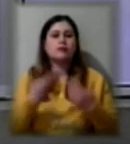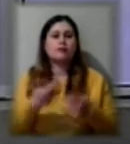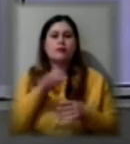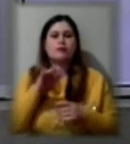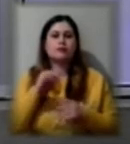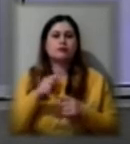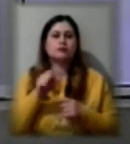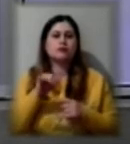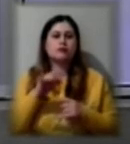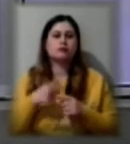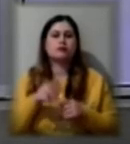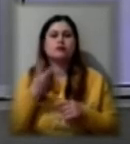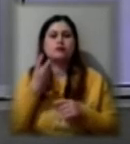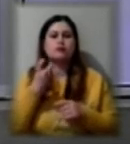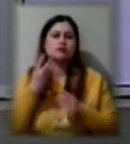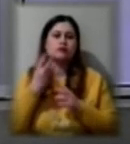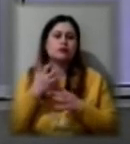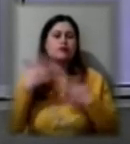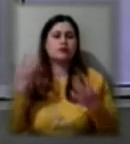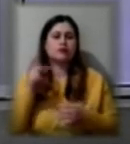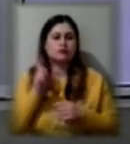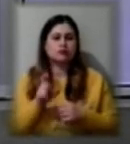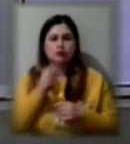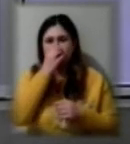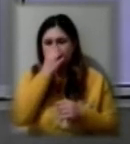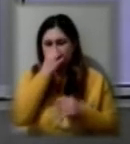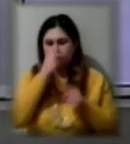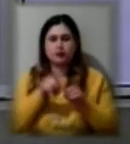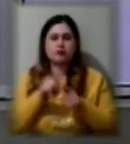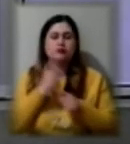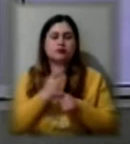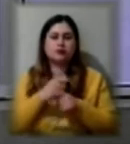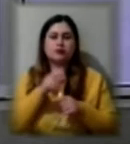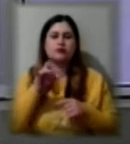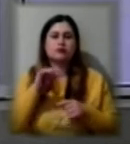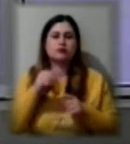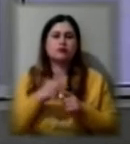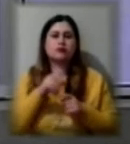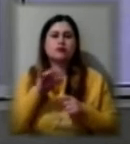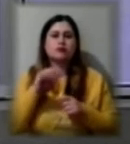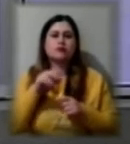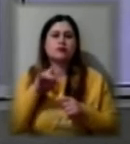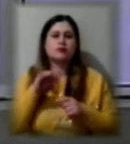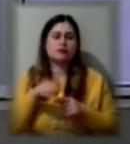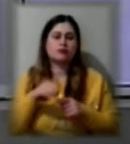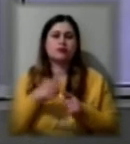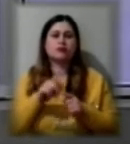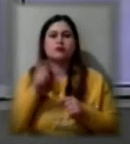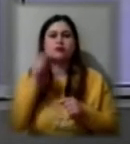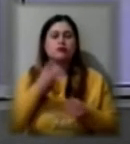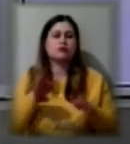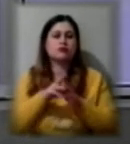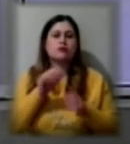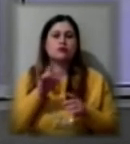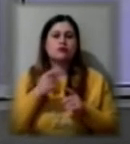участі 200 і більше осіб, а також заборонили експортувати протиепідемічні препарати. Україна закрила кордони для іноземних